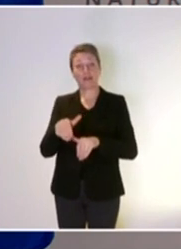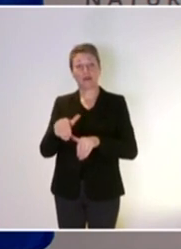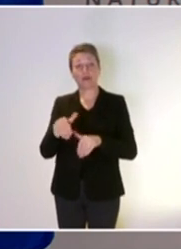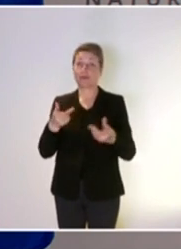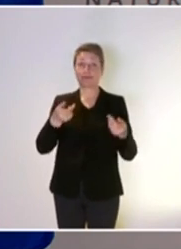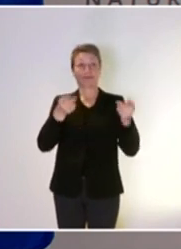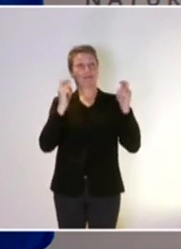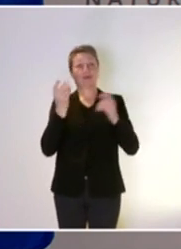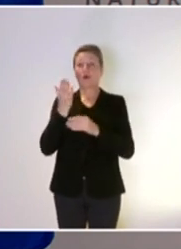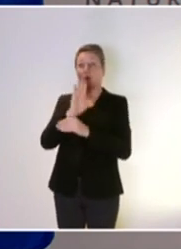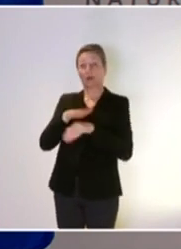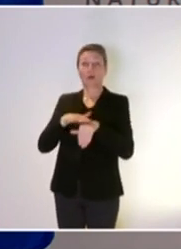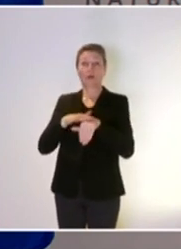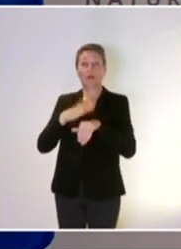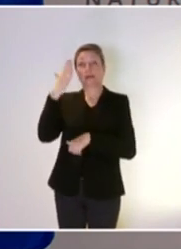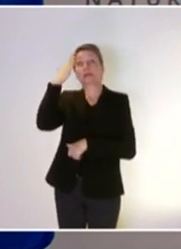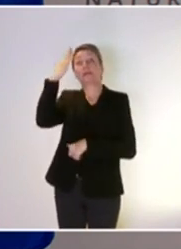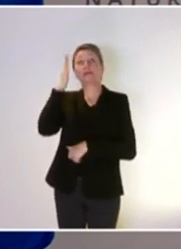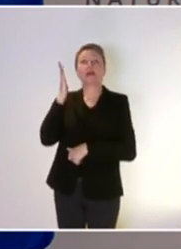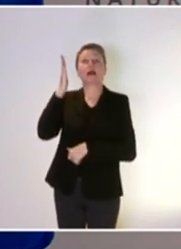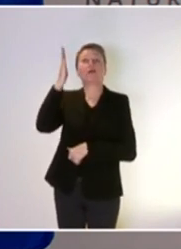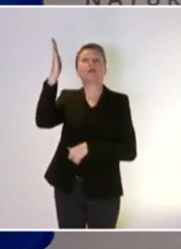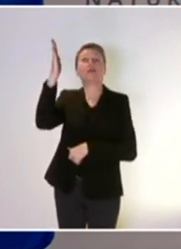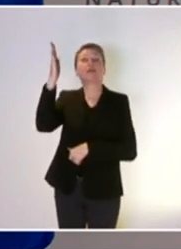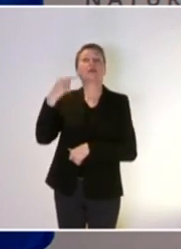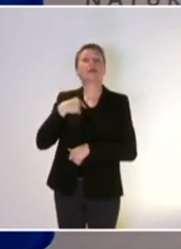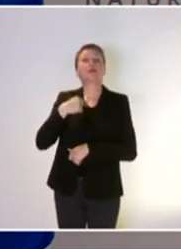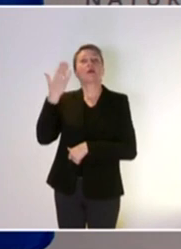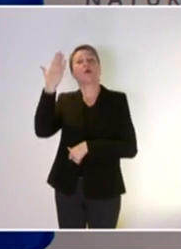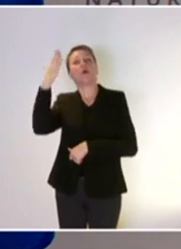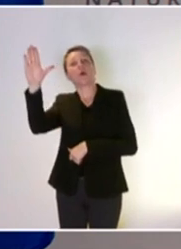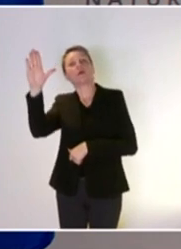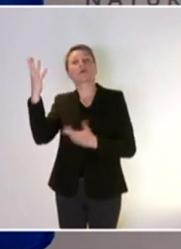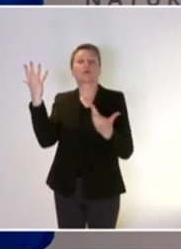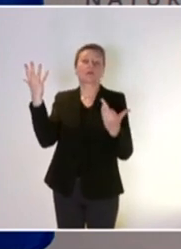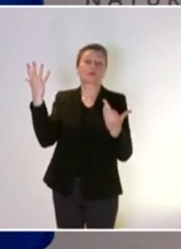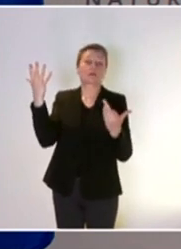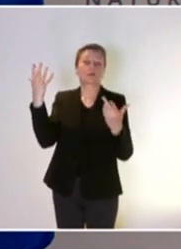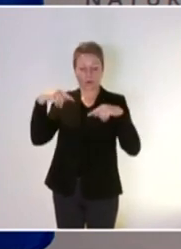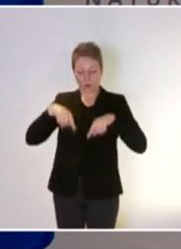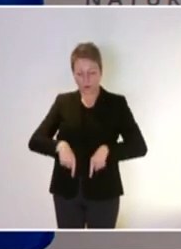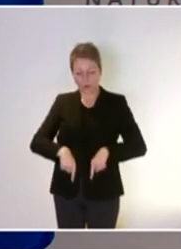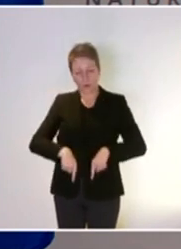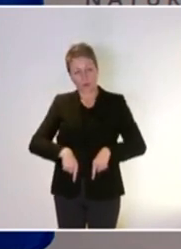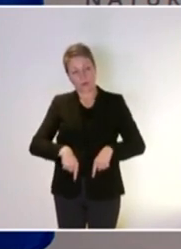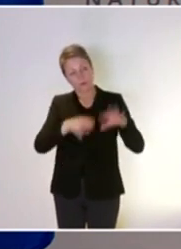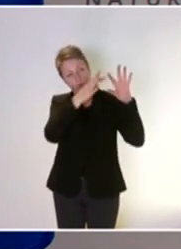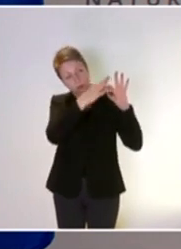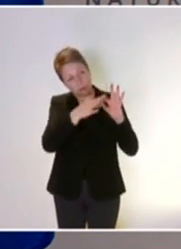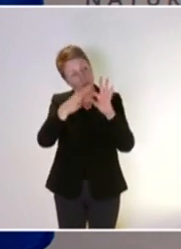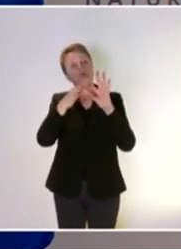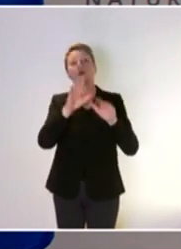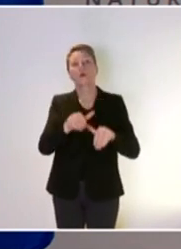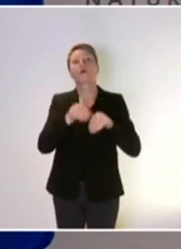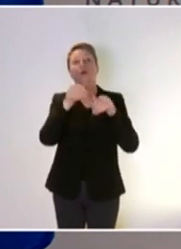politique mais que si l'avenir devait mener en d'autres chemins la continuité de l'Etat fait que nous serons de toute façon